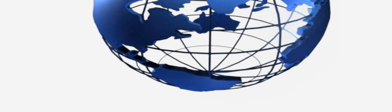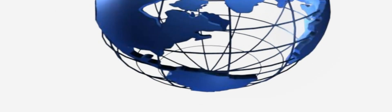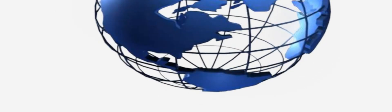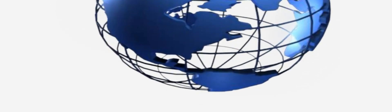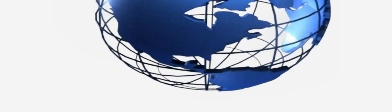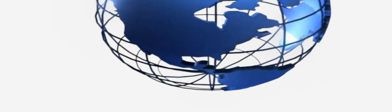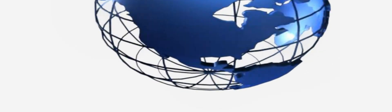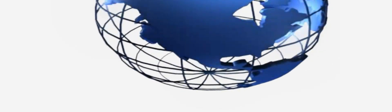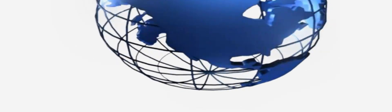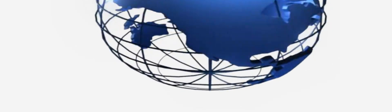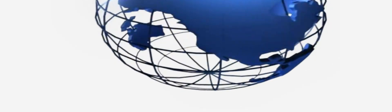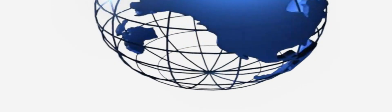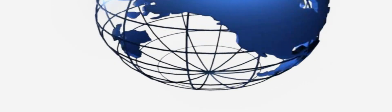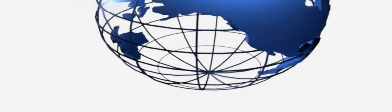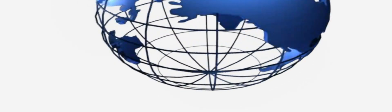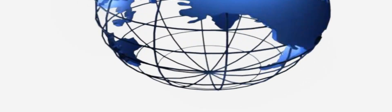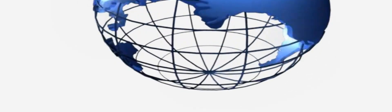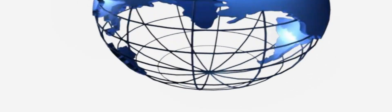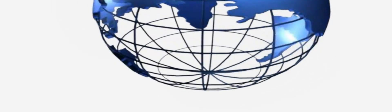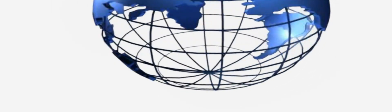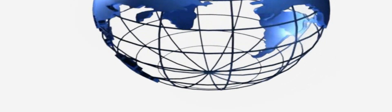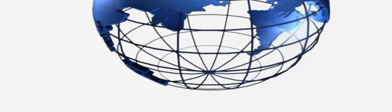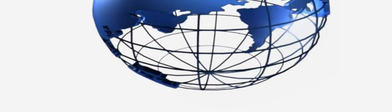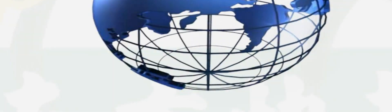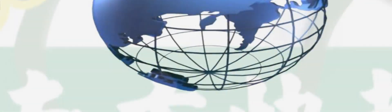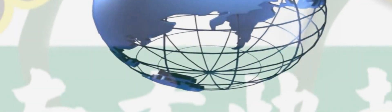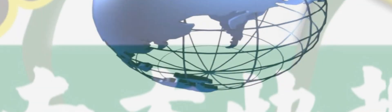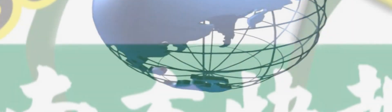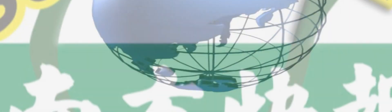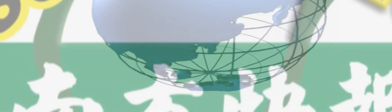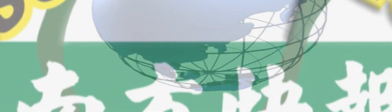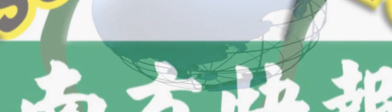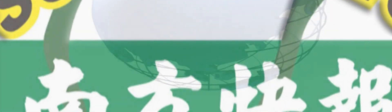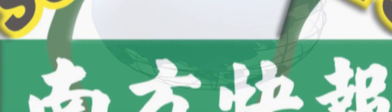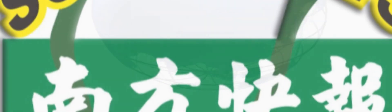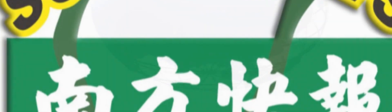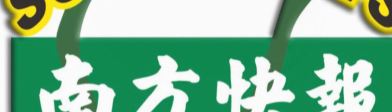阿姨文貴阿姨